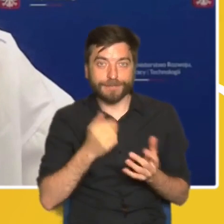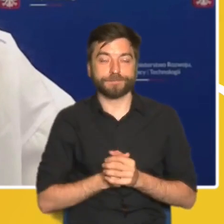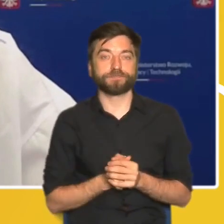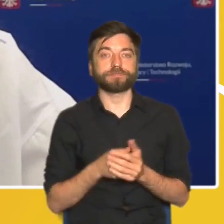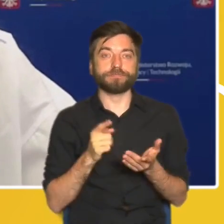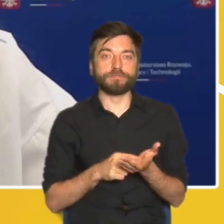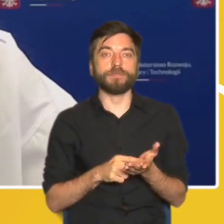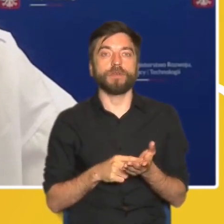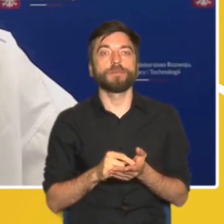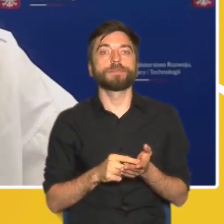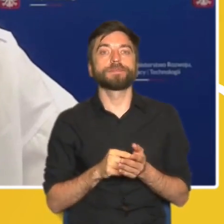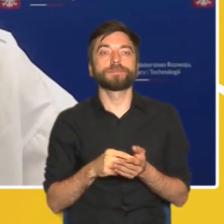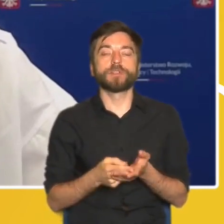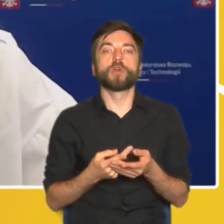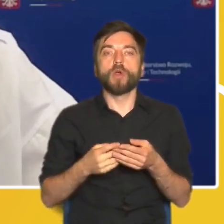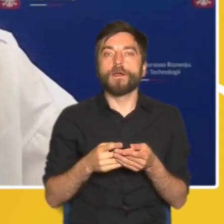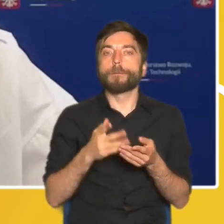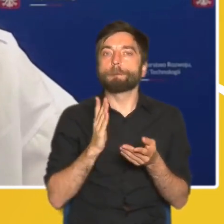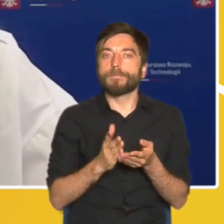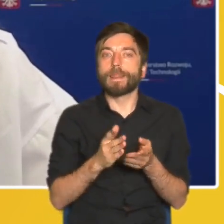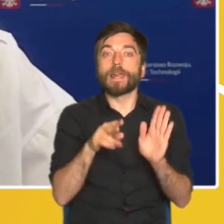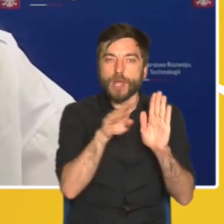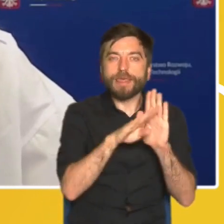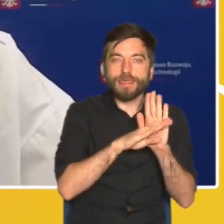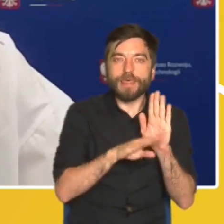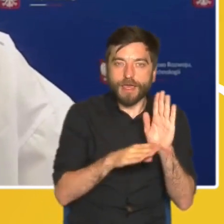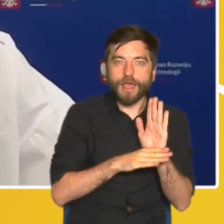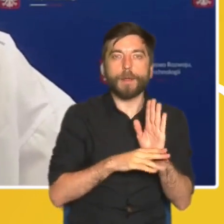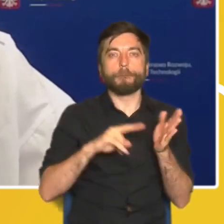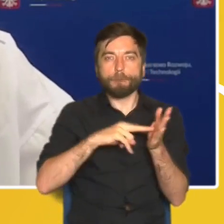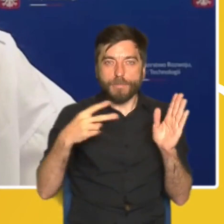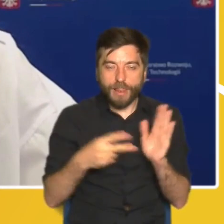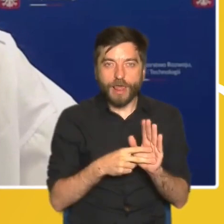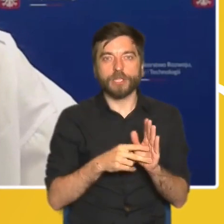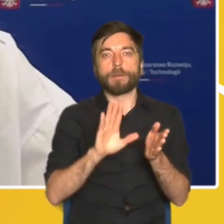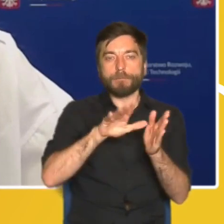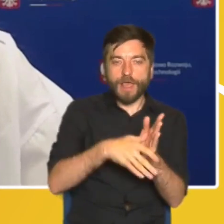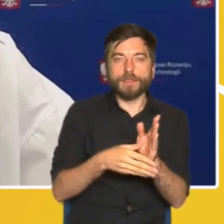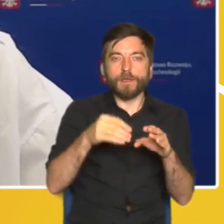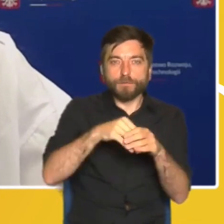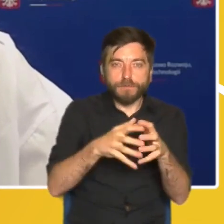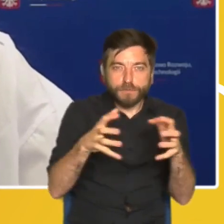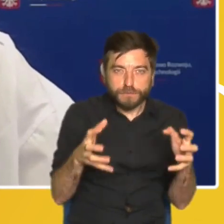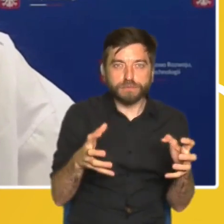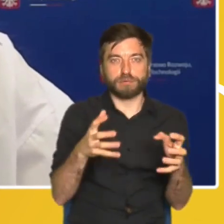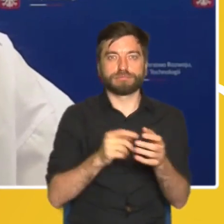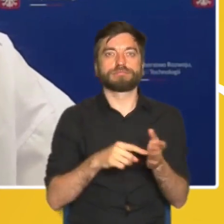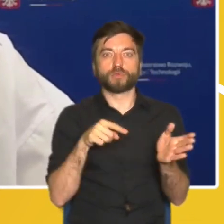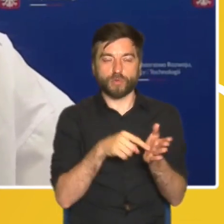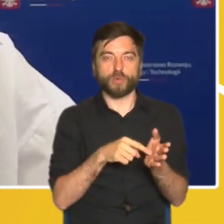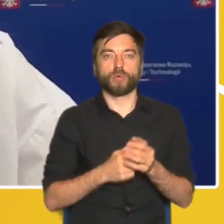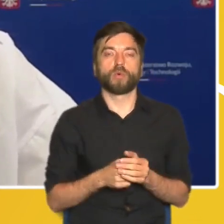innymi polegały na wprowadzeniu standardów urbanistycznych. Standardów urbanistycznych, nad którymi